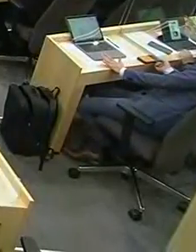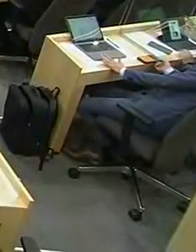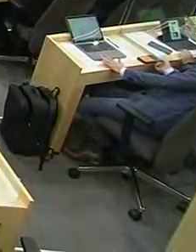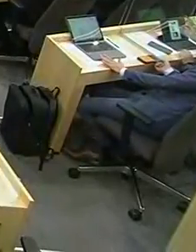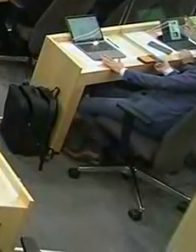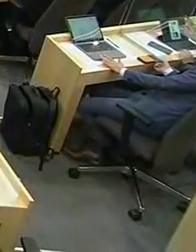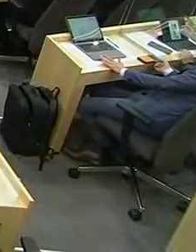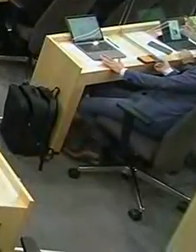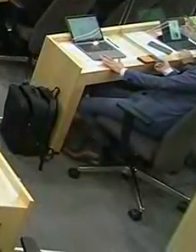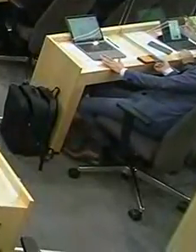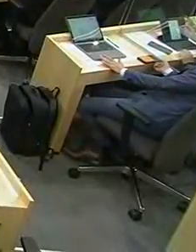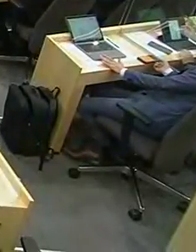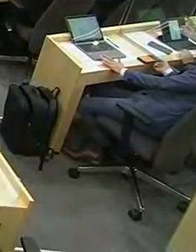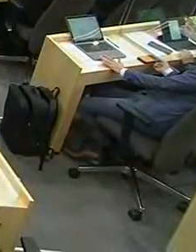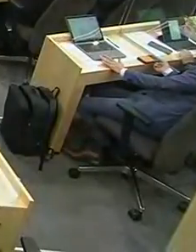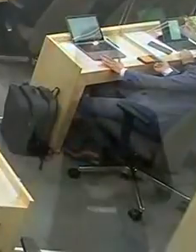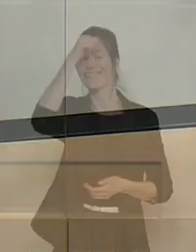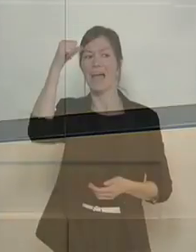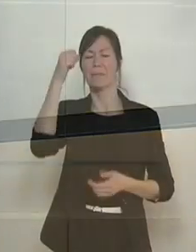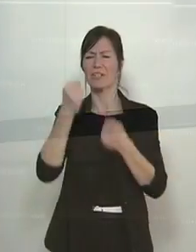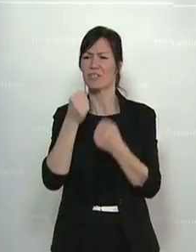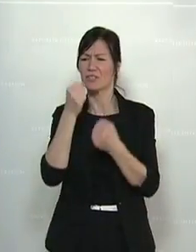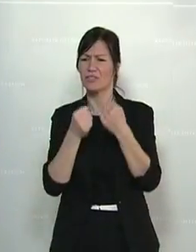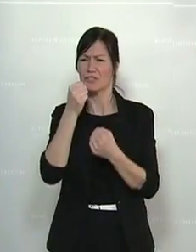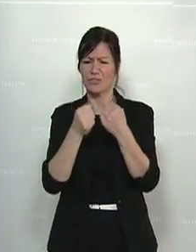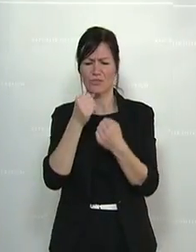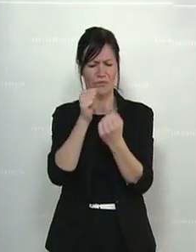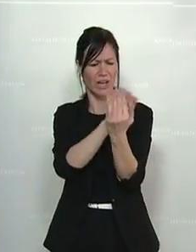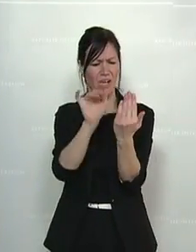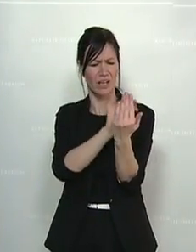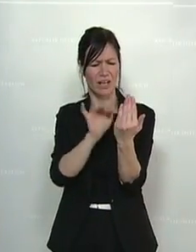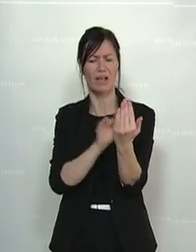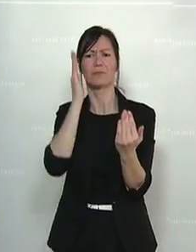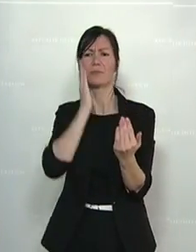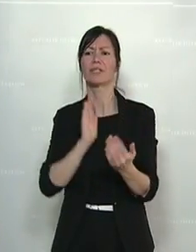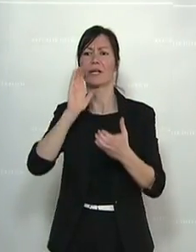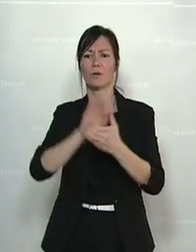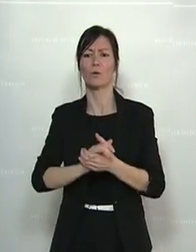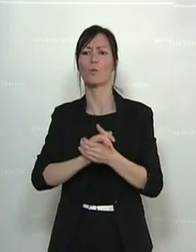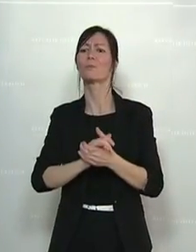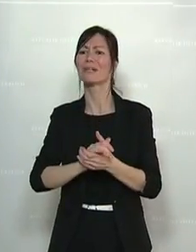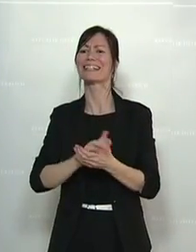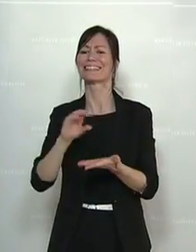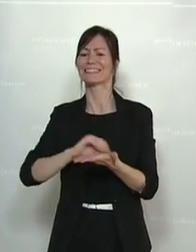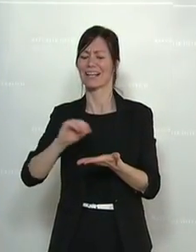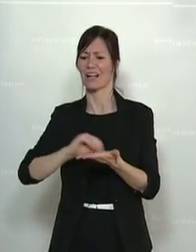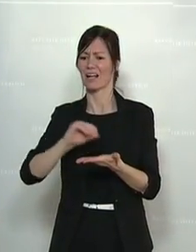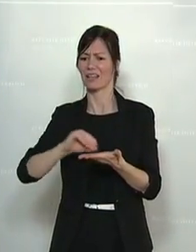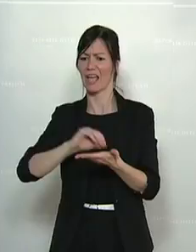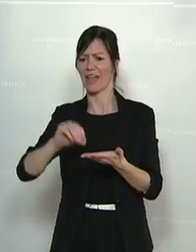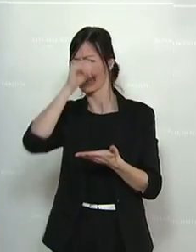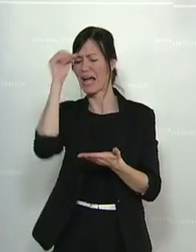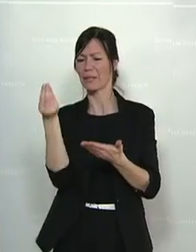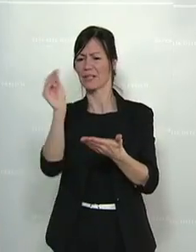Bitte, dass man die Namen, die man wirklich schwer entziffern kann, von den Klubsekretären mit einem Buchstaben ergänzt, dass man weiß, wer es